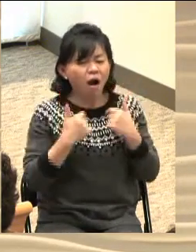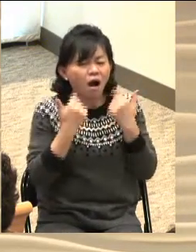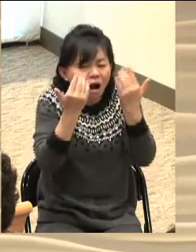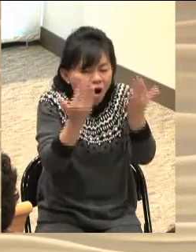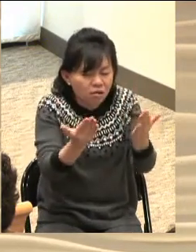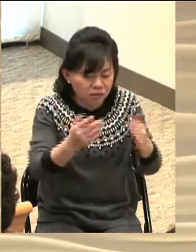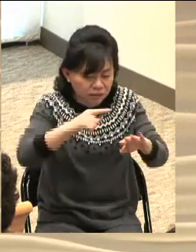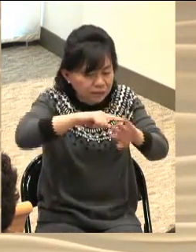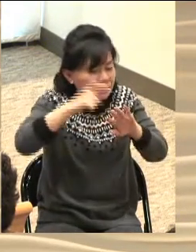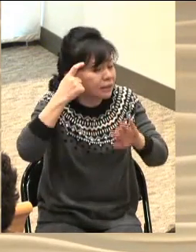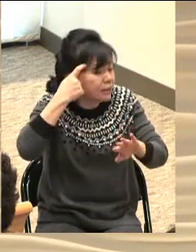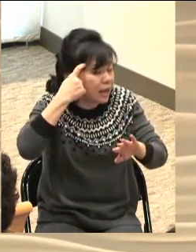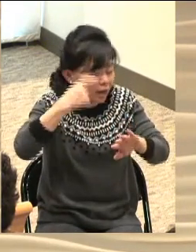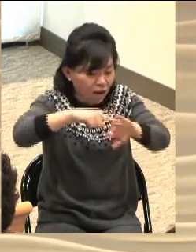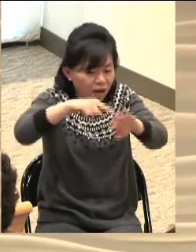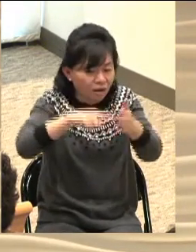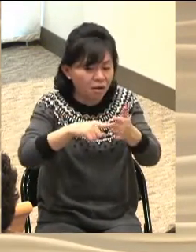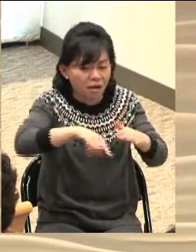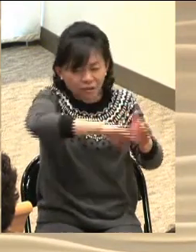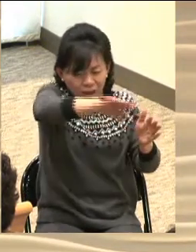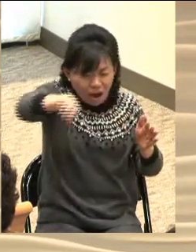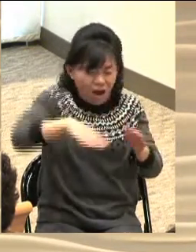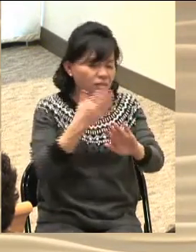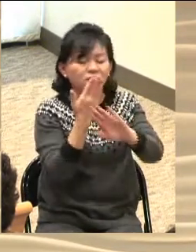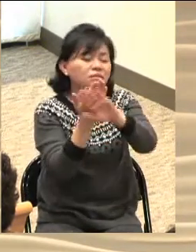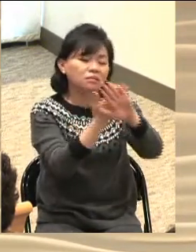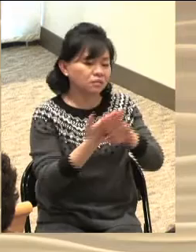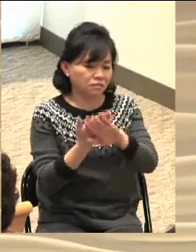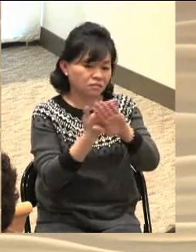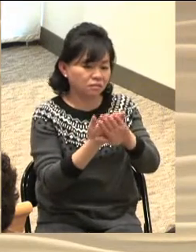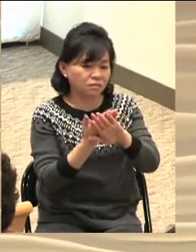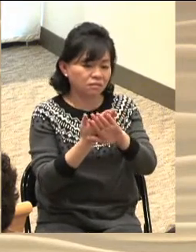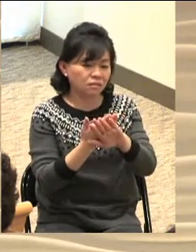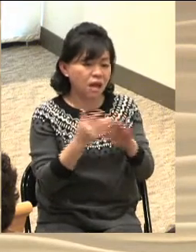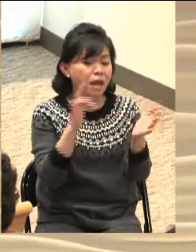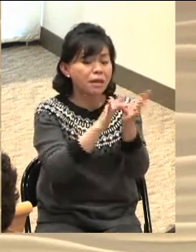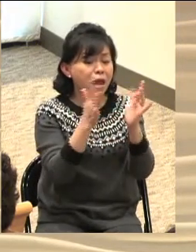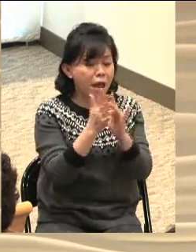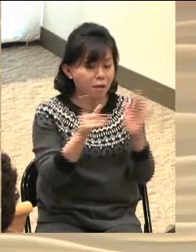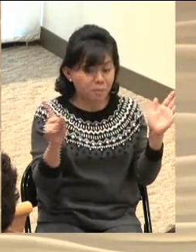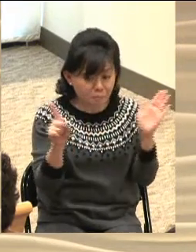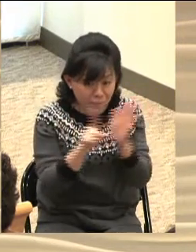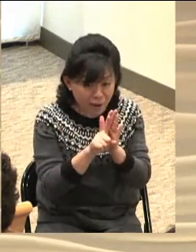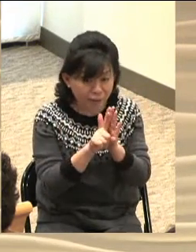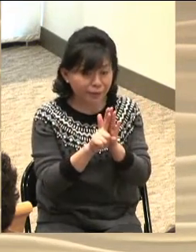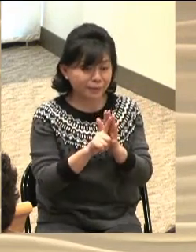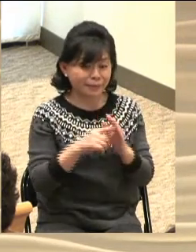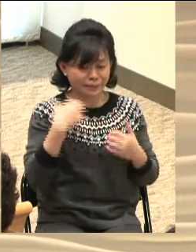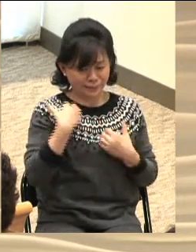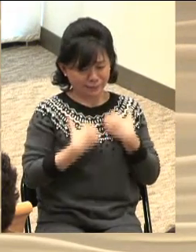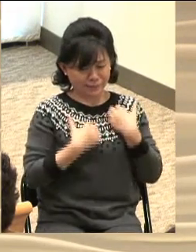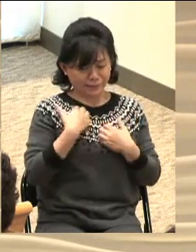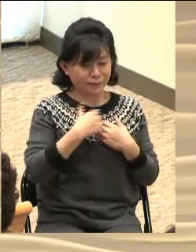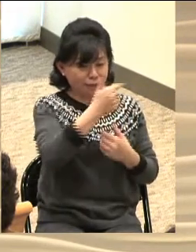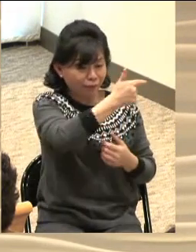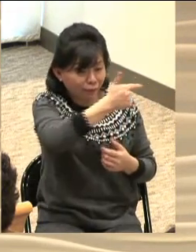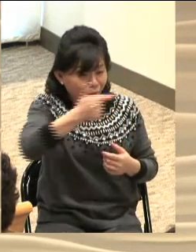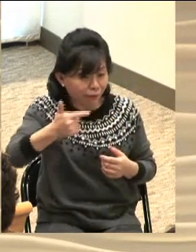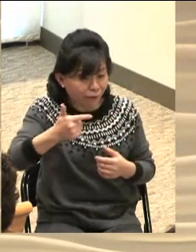다르기 때문인 것이죠 그처럼 예수 그리스도를 만나서 느끼는 기쁨도 기쁨의 크기도